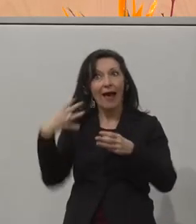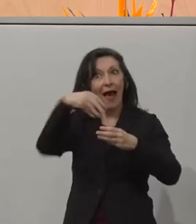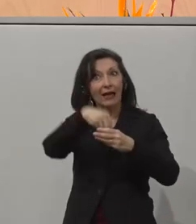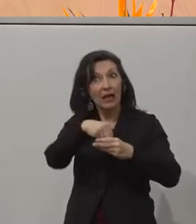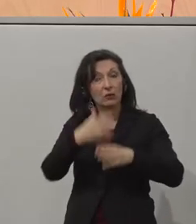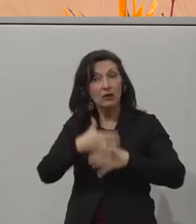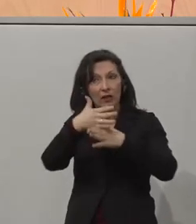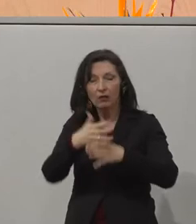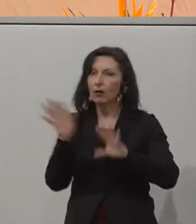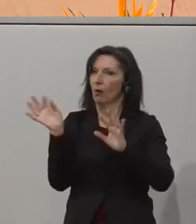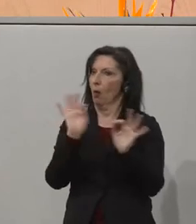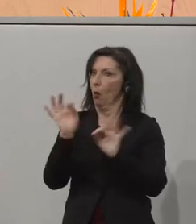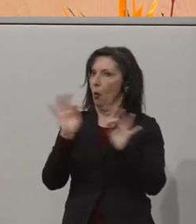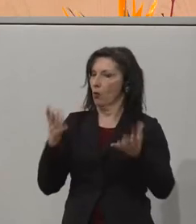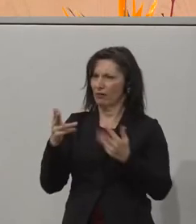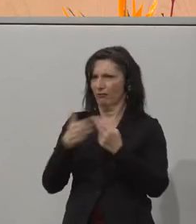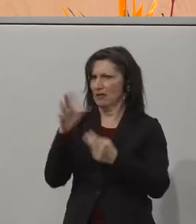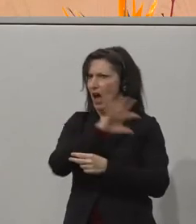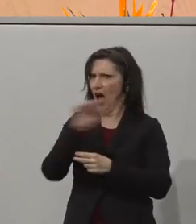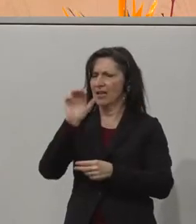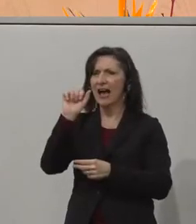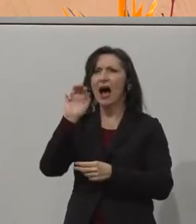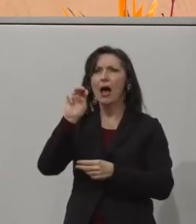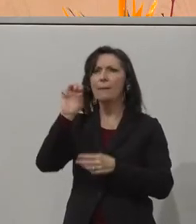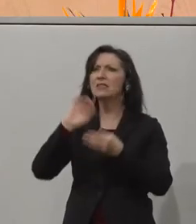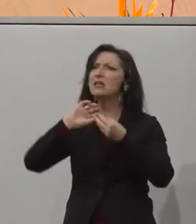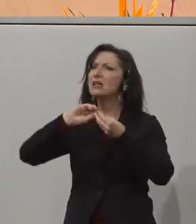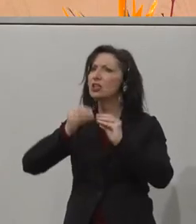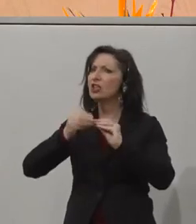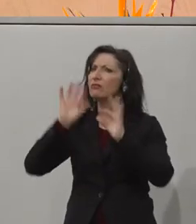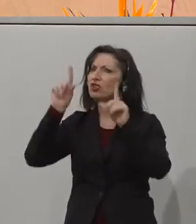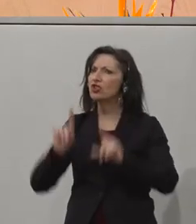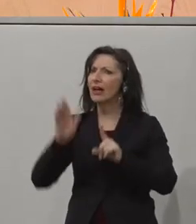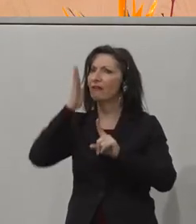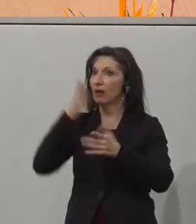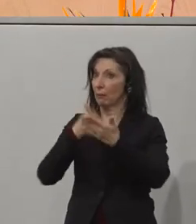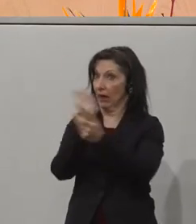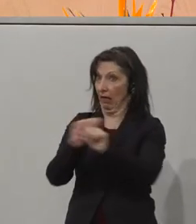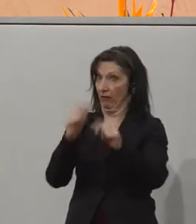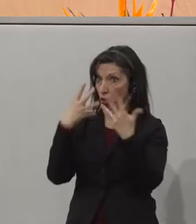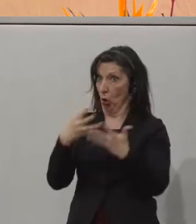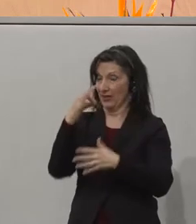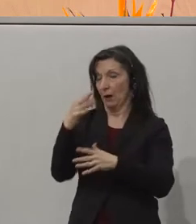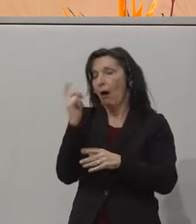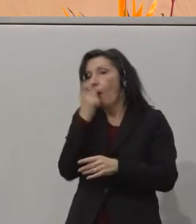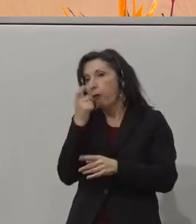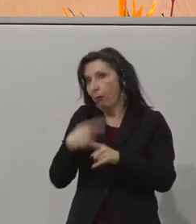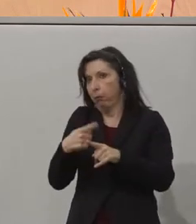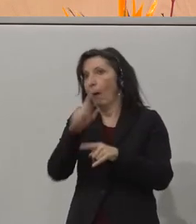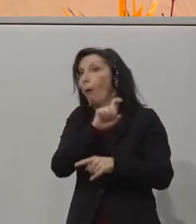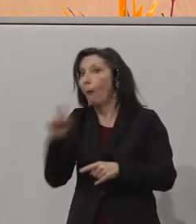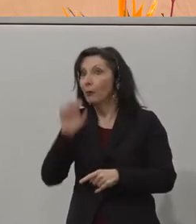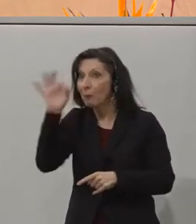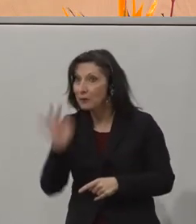barrierefreien Zugang zu fast allen AMS-Geschäftsstellen. 90 Prozent sind es. Ich hoffe, wir schaffen es bald auf 100 Prozent. Und